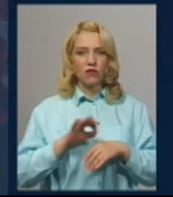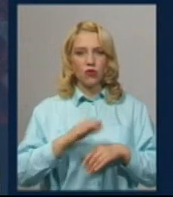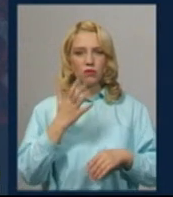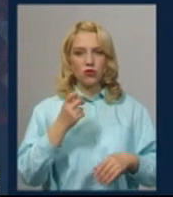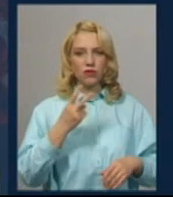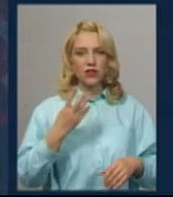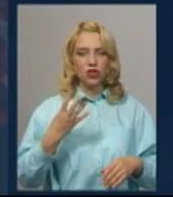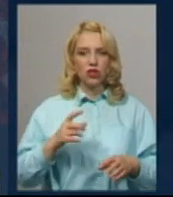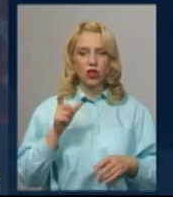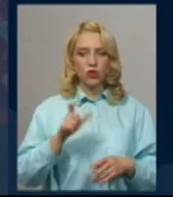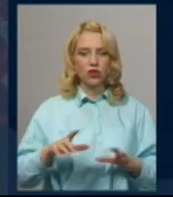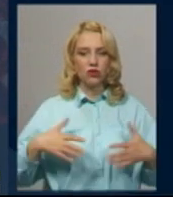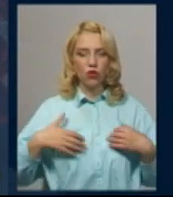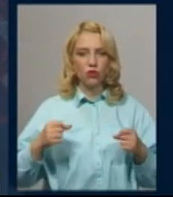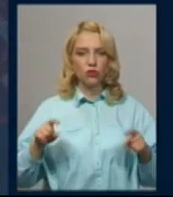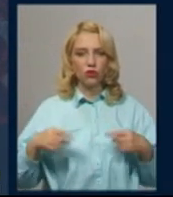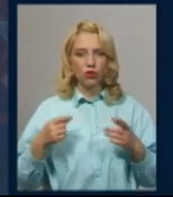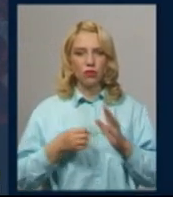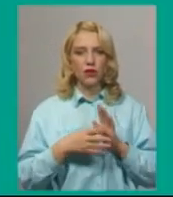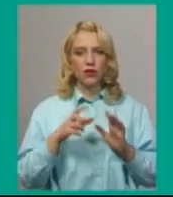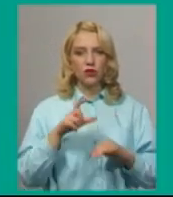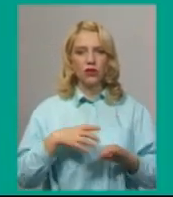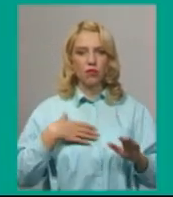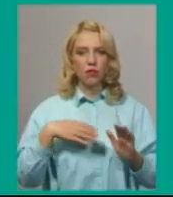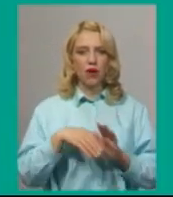людини одужало, 15 людей померли.